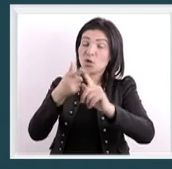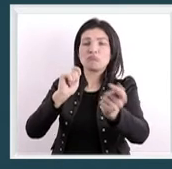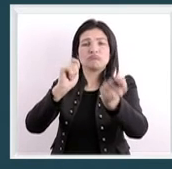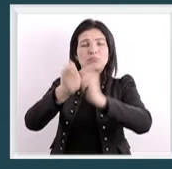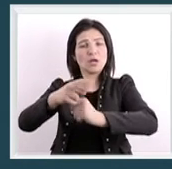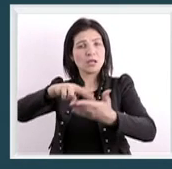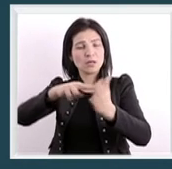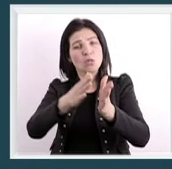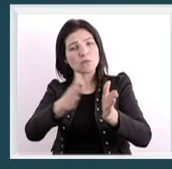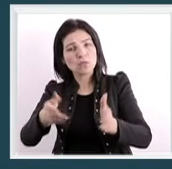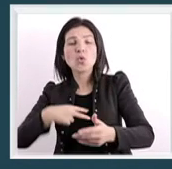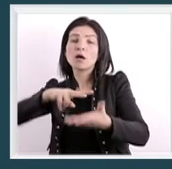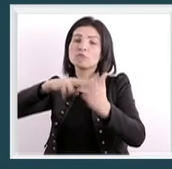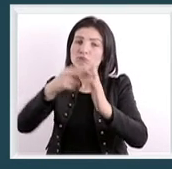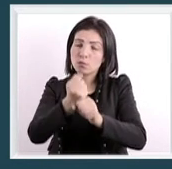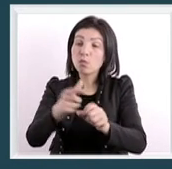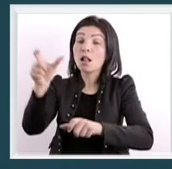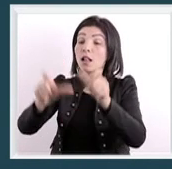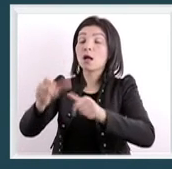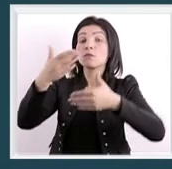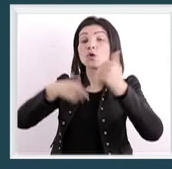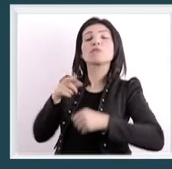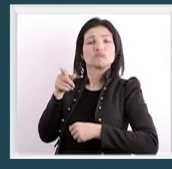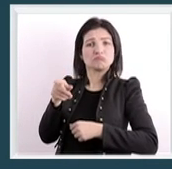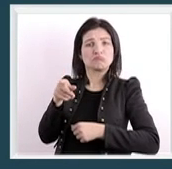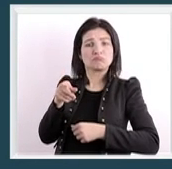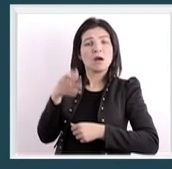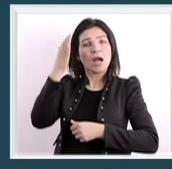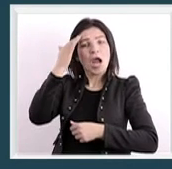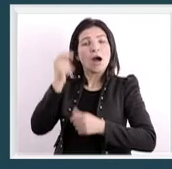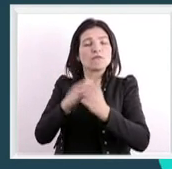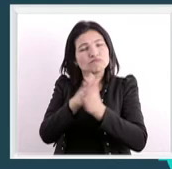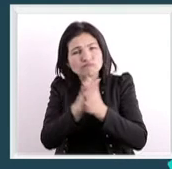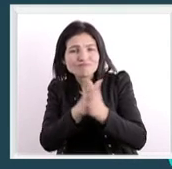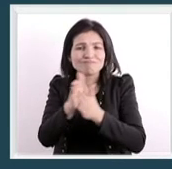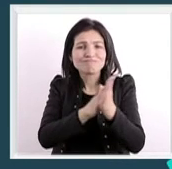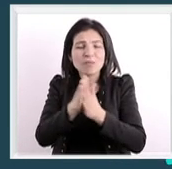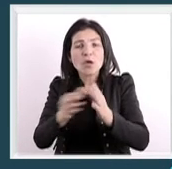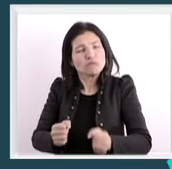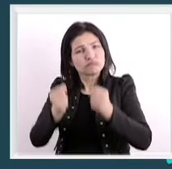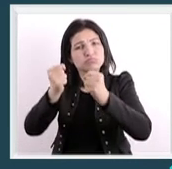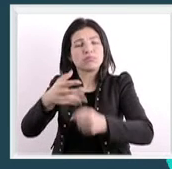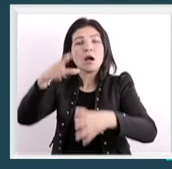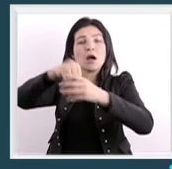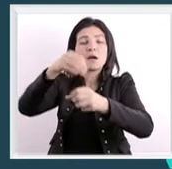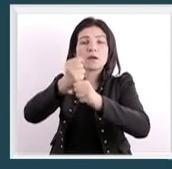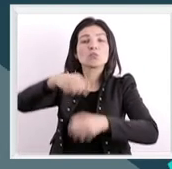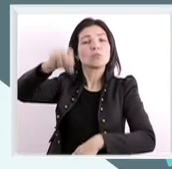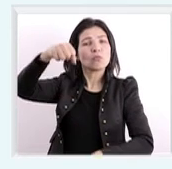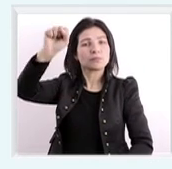مستوى التنظيم وأساليب العمل والأشخاص ذوي الإعاقة دي ما يكونوا متحمسين وحارسين باش يتفوقوا